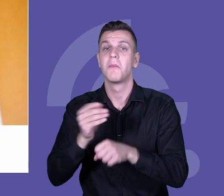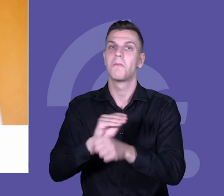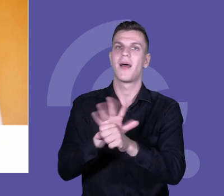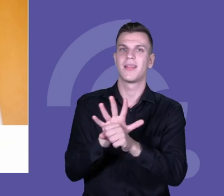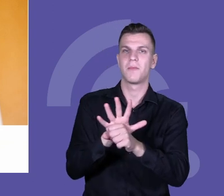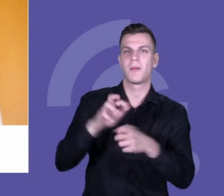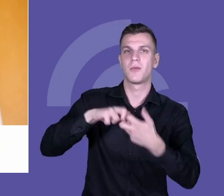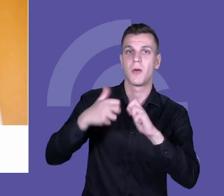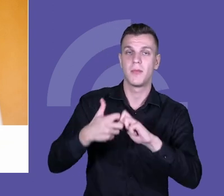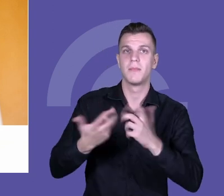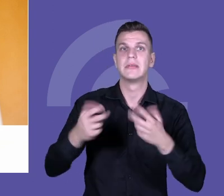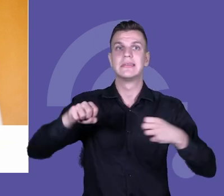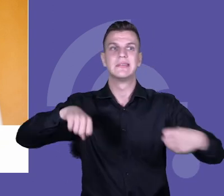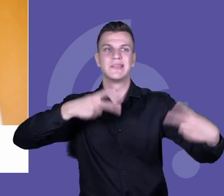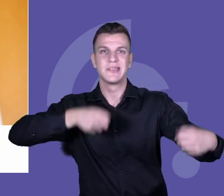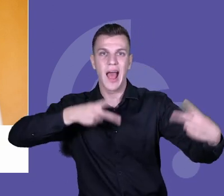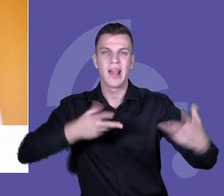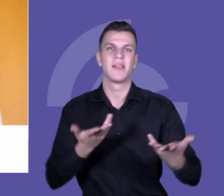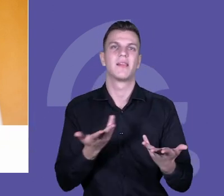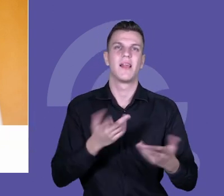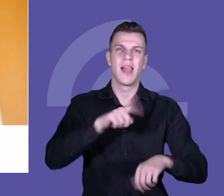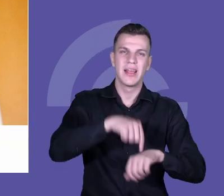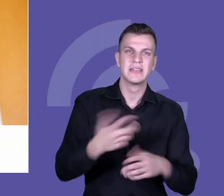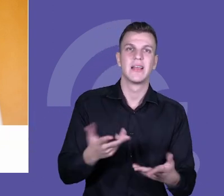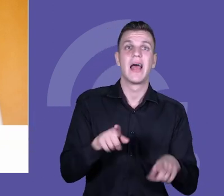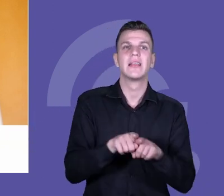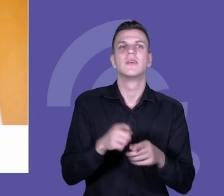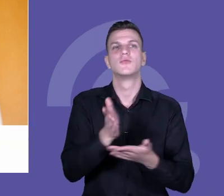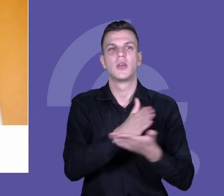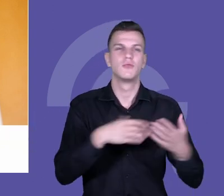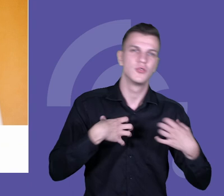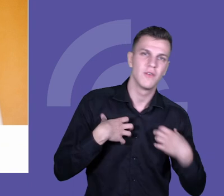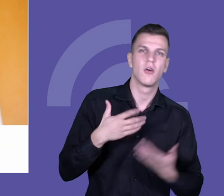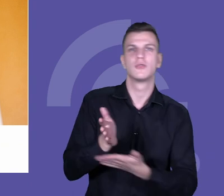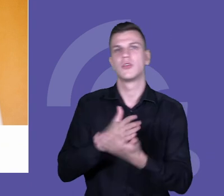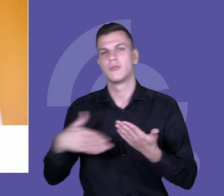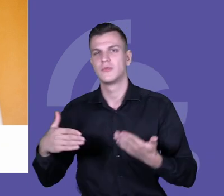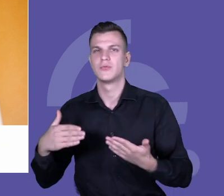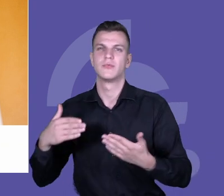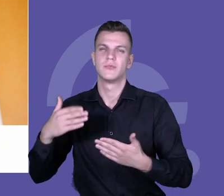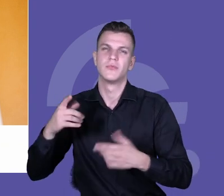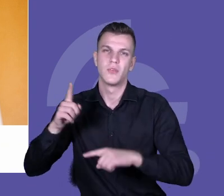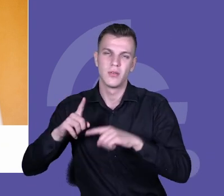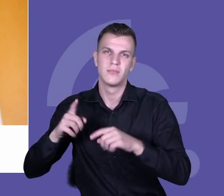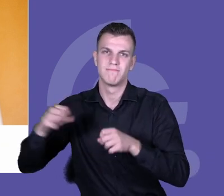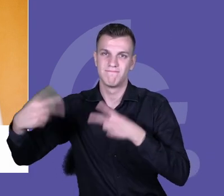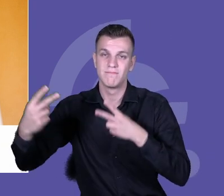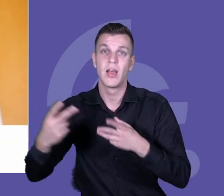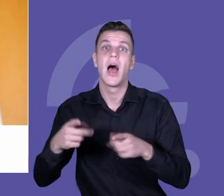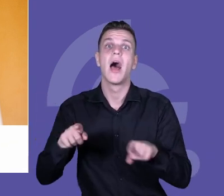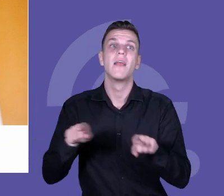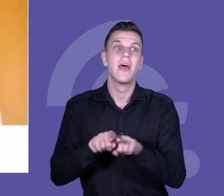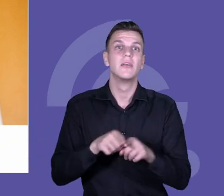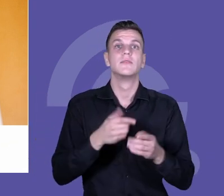tego edukację zdalną, edukację hybrydową. Mówili również o przepracowaniu i to nie tylko nauczycieli, ale także uczniów i przemęczeniu uczniów,